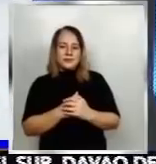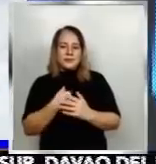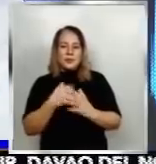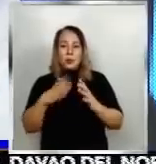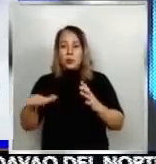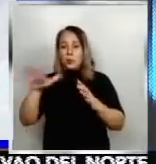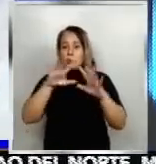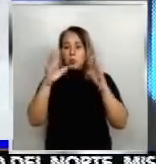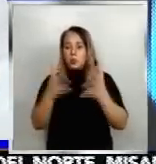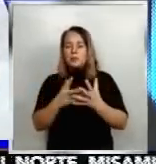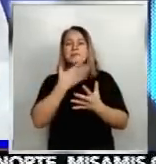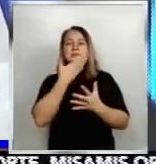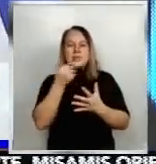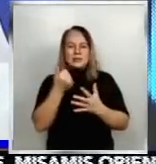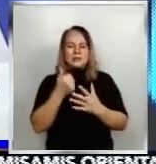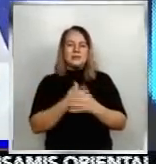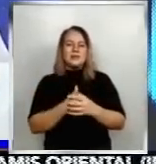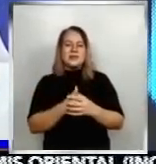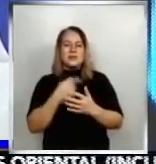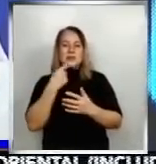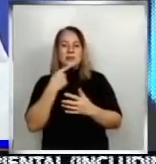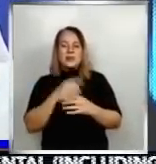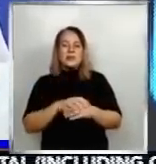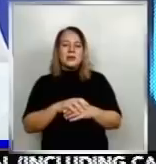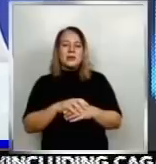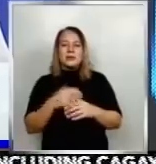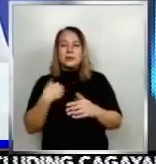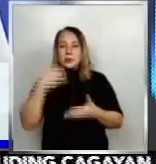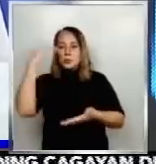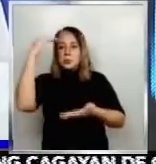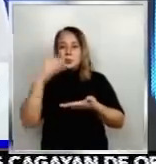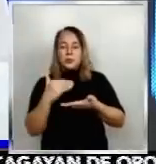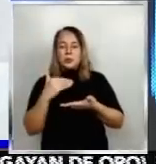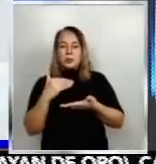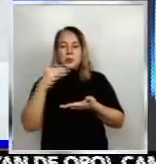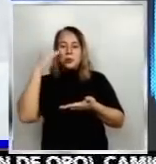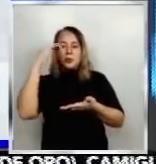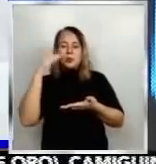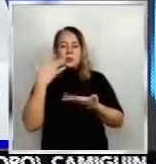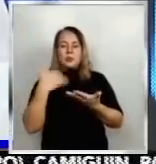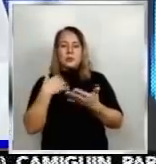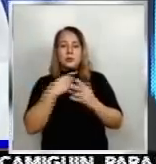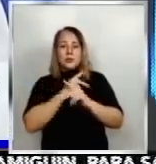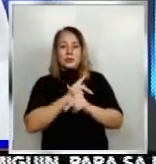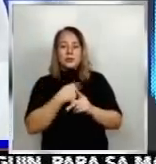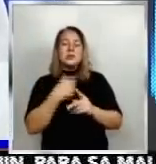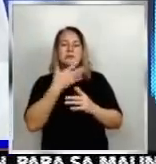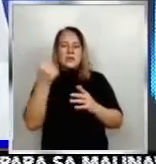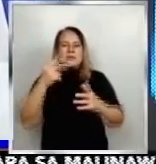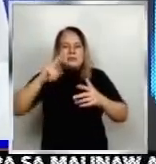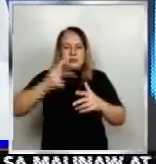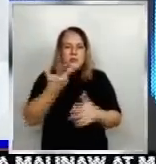mas maganda na yung natawag natin hanggang hindi bumawaba yung nag-wean yung protection. Kailangan bigyan na natin so that it